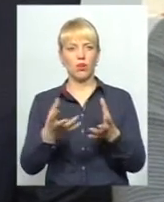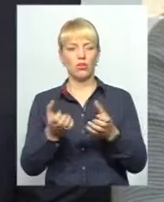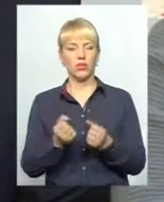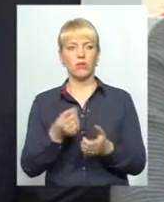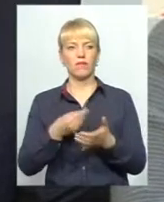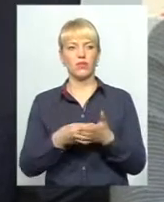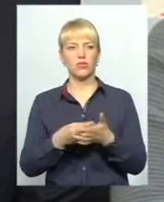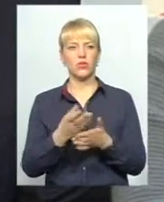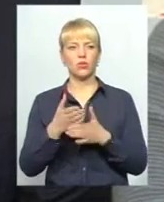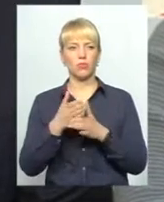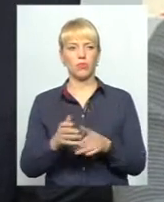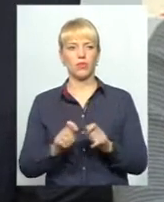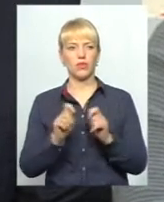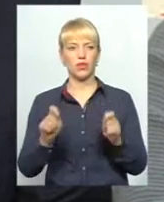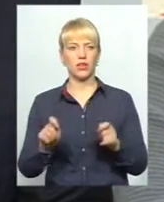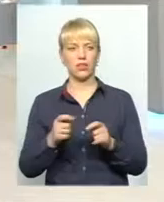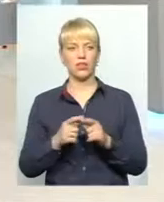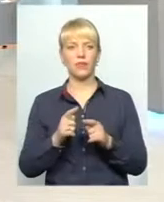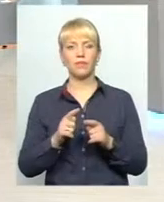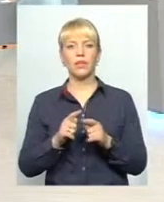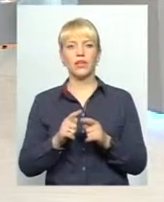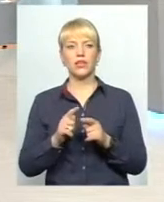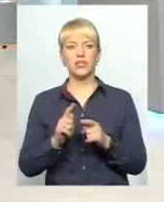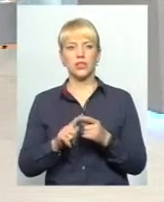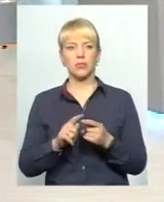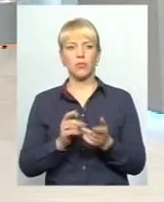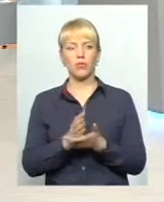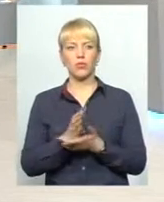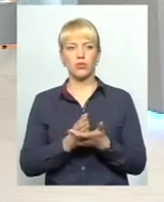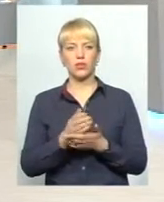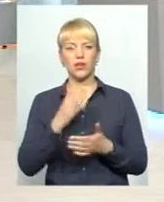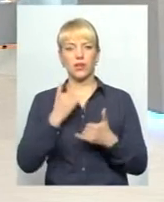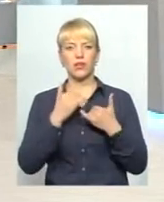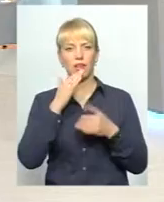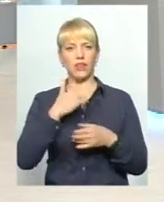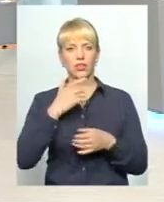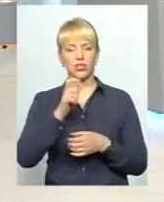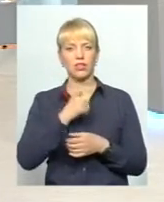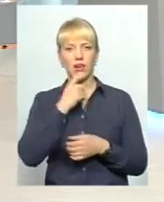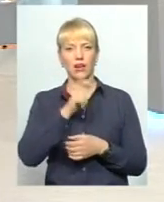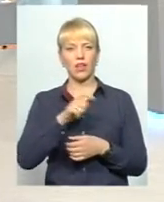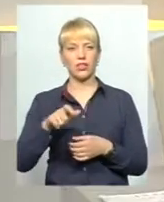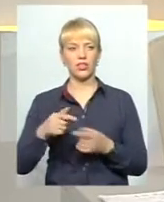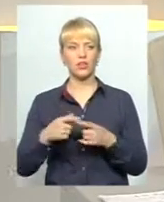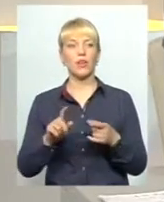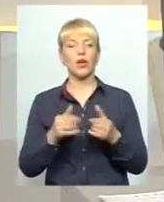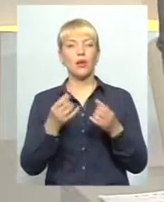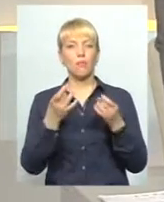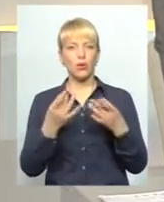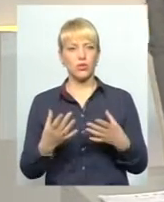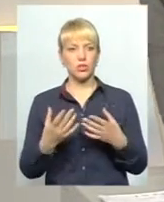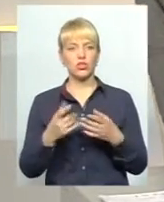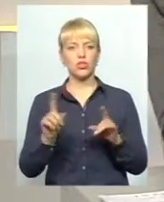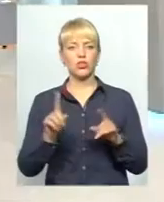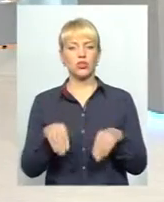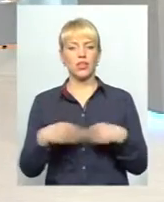допомоги відкриття центрів адміністративних послуг. Власне, для наших глядачів більш конкретніше, простіше, можливо, що